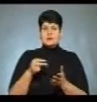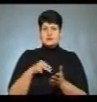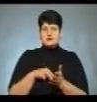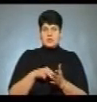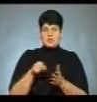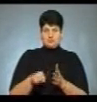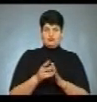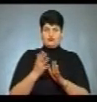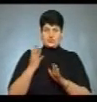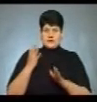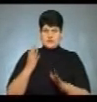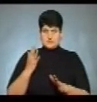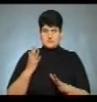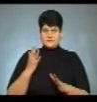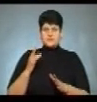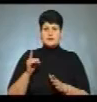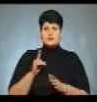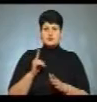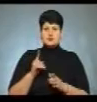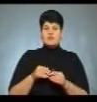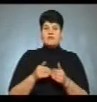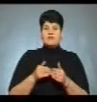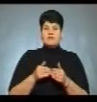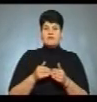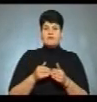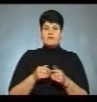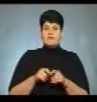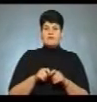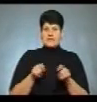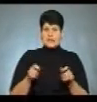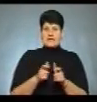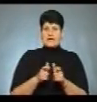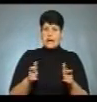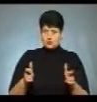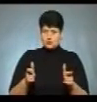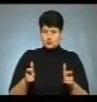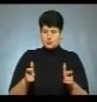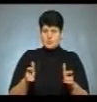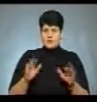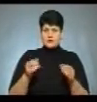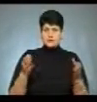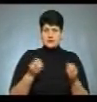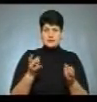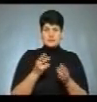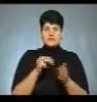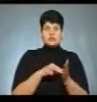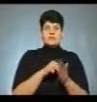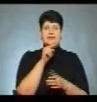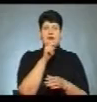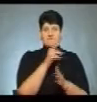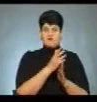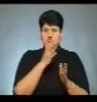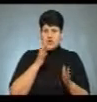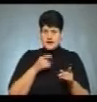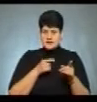чергу, щоб, будемо казати, відкрити карточку. Потім ще треба вистояти там чергу, для